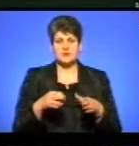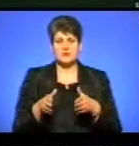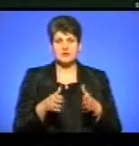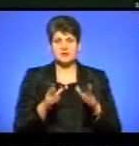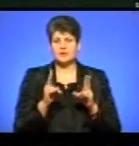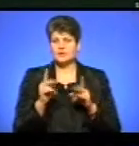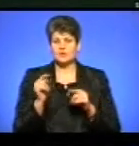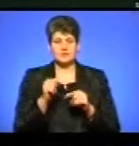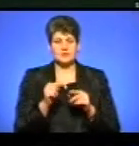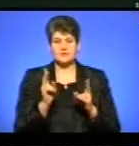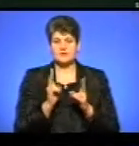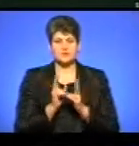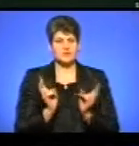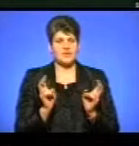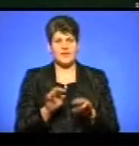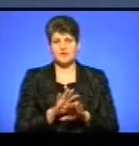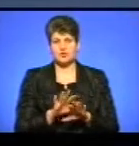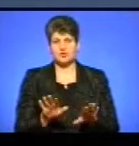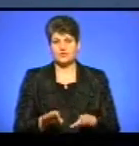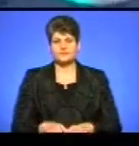Ніхто із них на зустріч не прийшов.